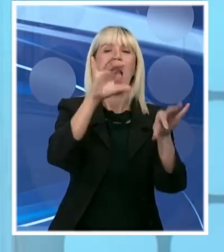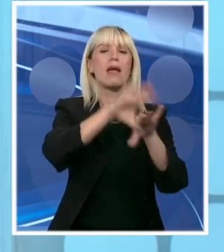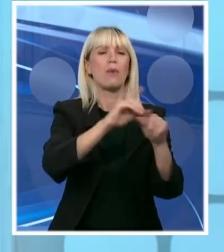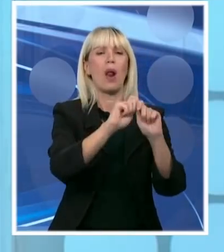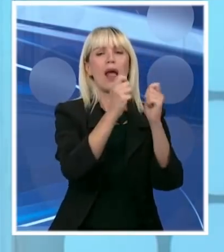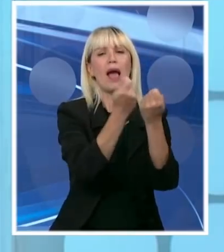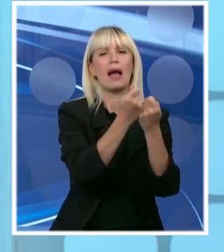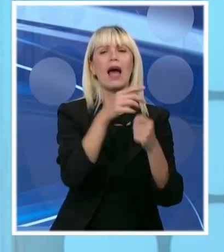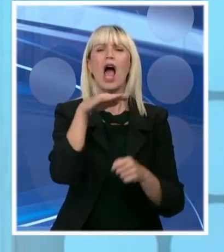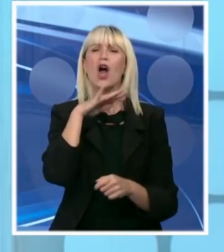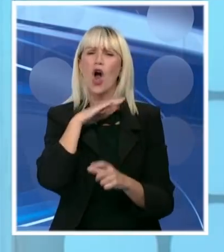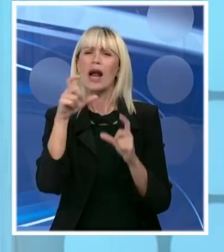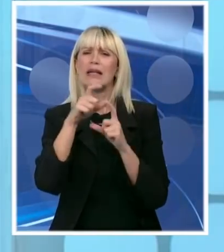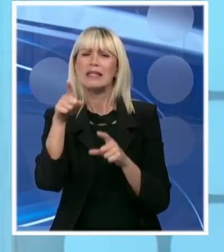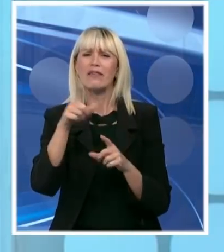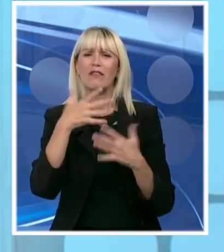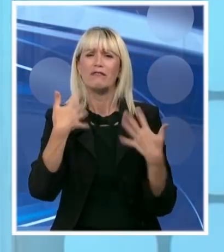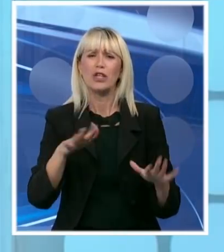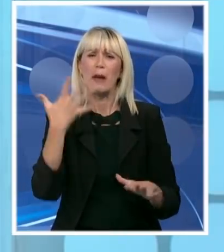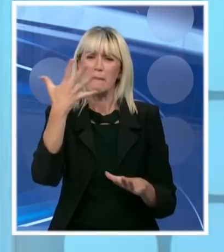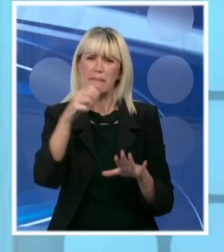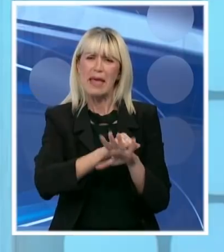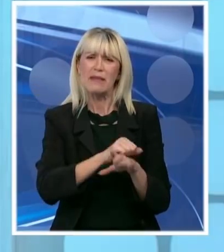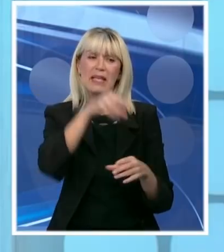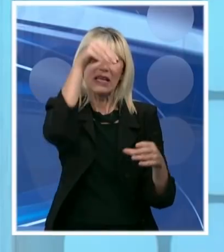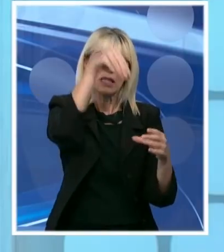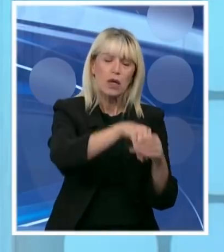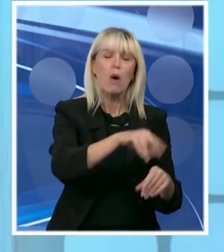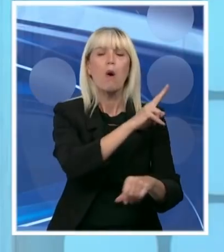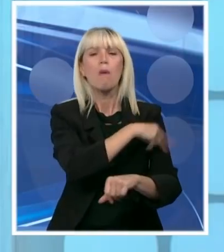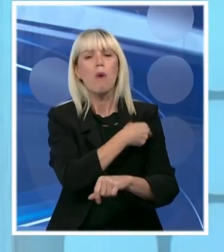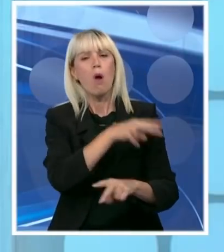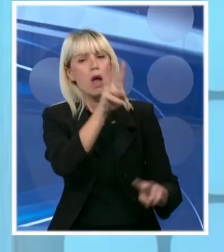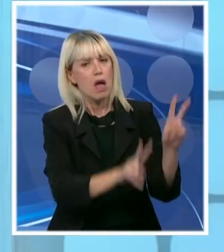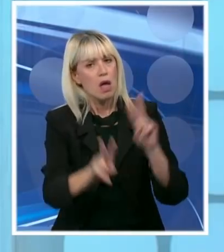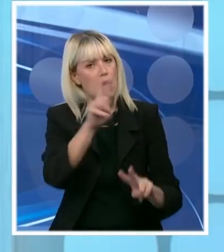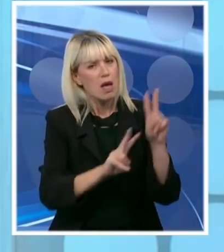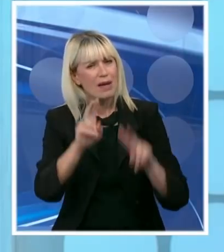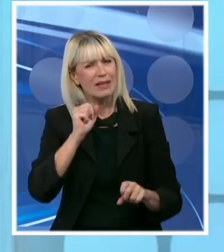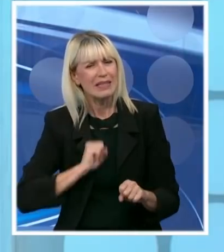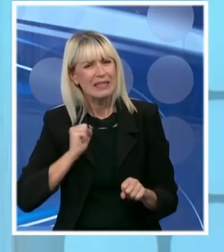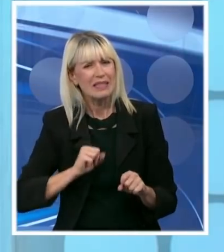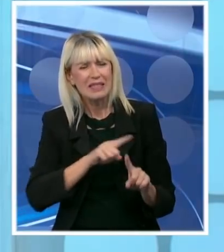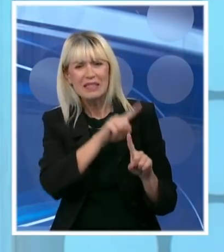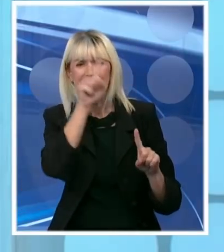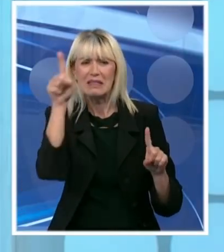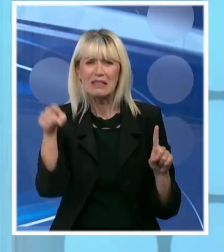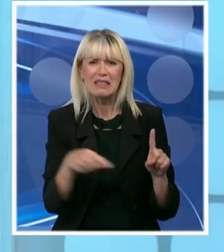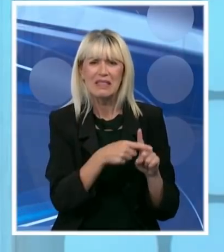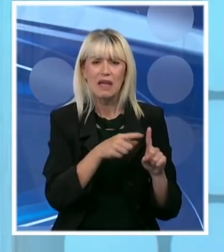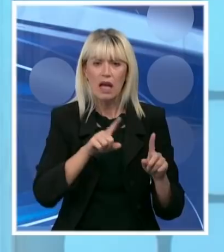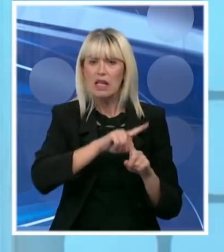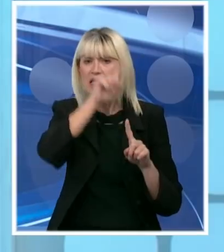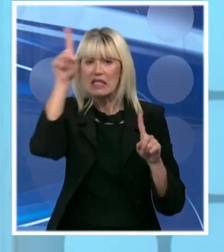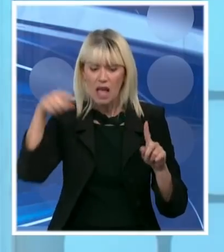meseci, četiri meseca. Koliko to već traje? Nije ni važno. od 6. marta. Nije izašao iz bolnice. Nije izlazi iz kafandara.